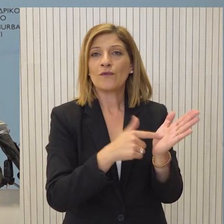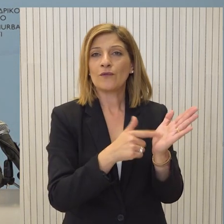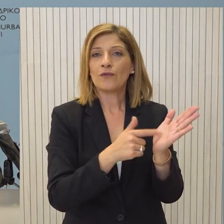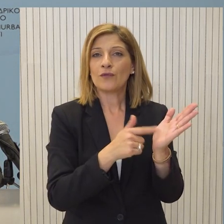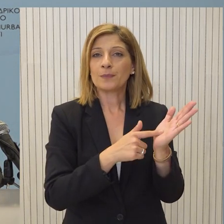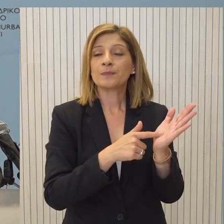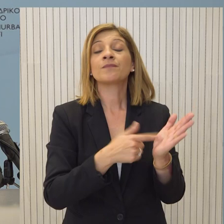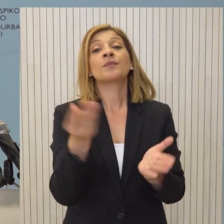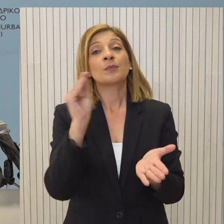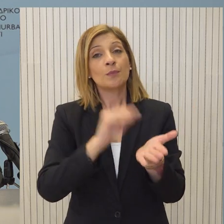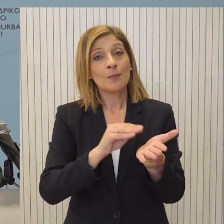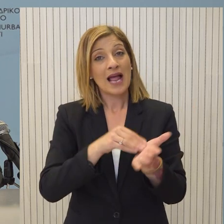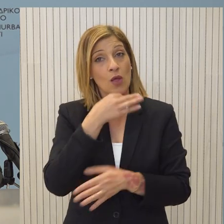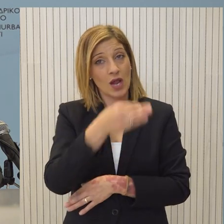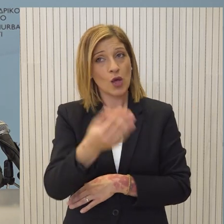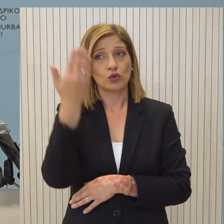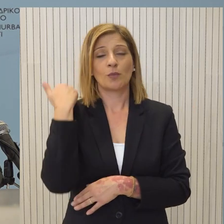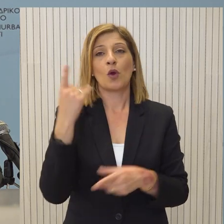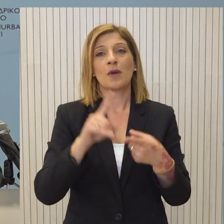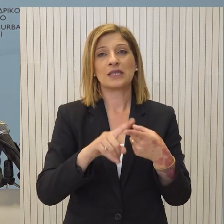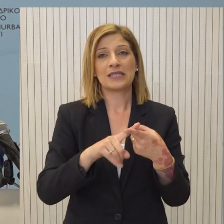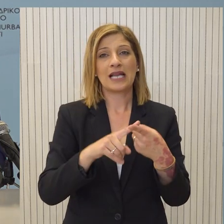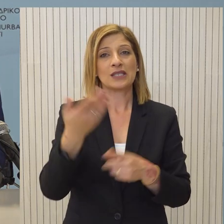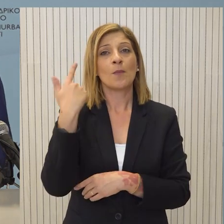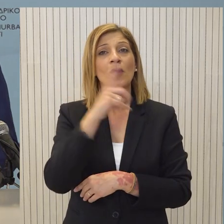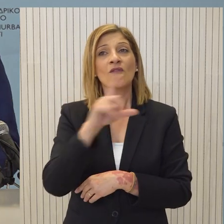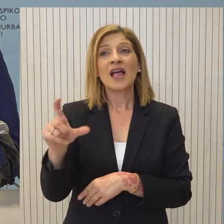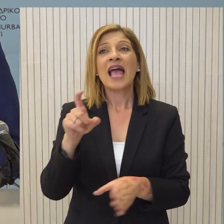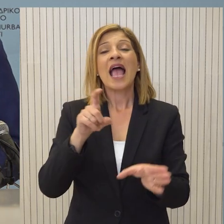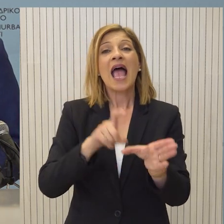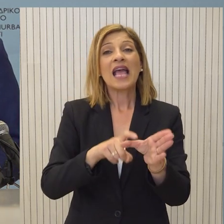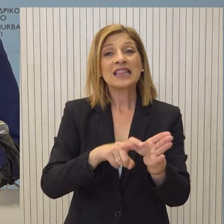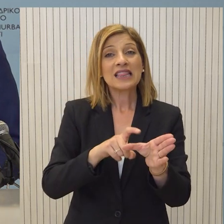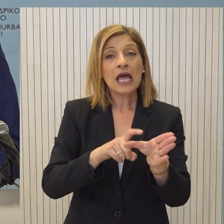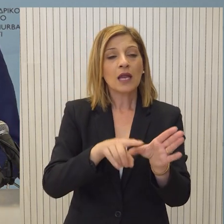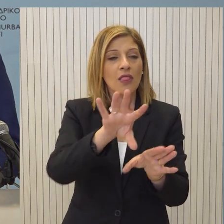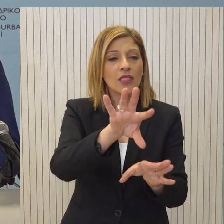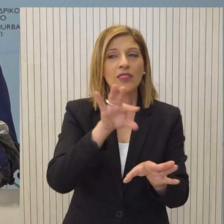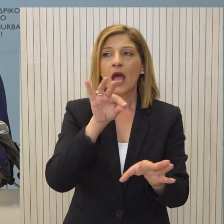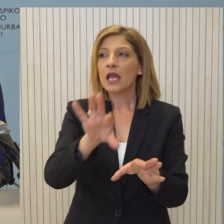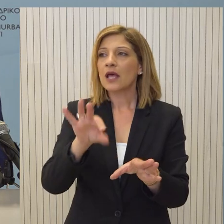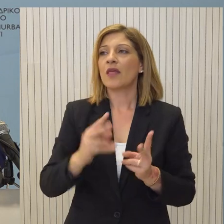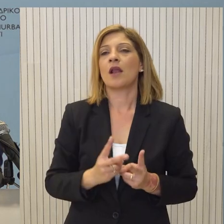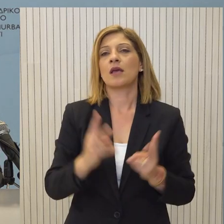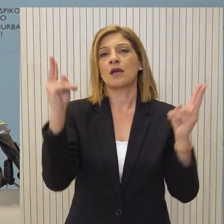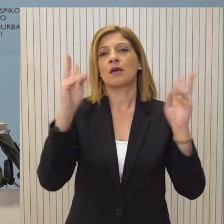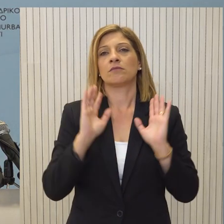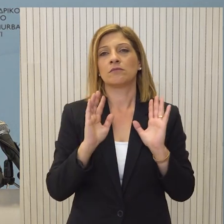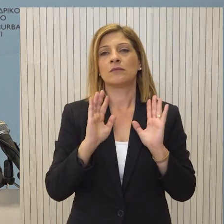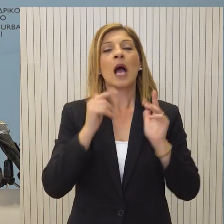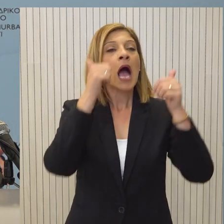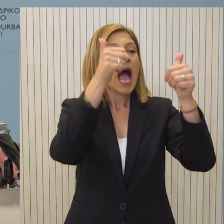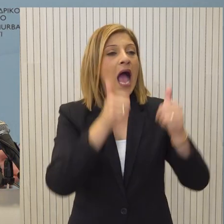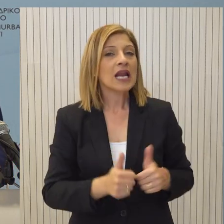Την ίδια στιγμή επαναλαμβάνω αυτό που είχα πει και την προηγούμενη βδομάδα ότι κάθε εταιρεία μπορεί να επιλέξει την χρονική στιγμή που θα προβαίνει στις